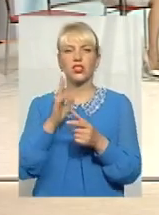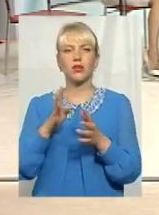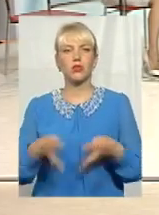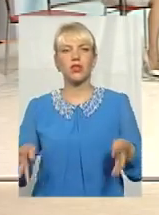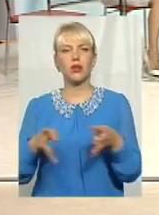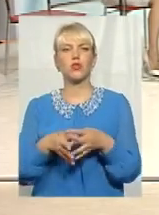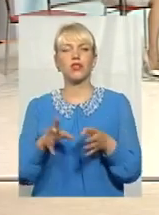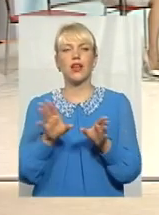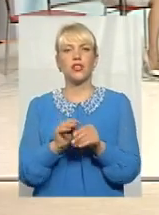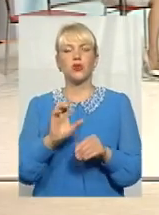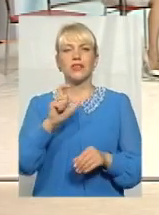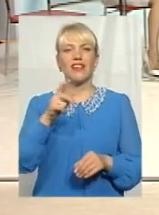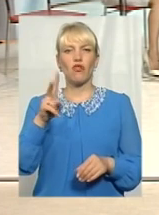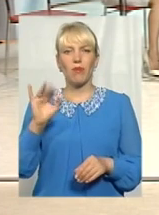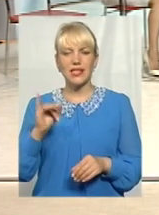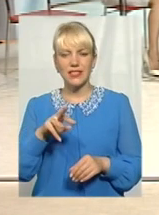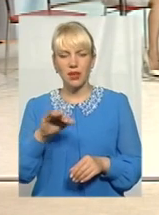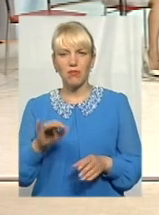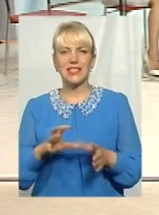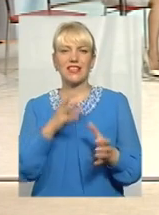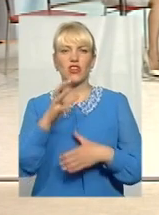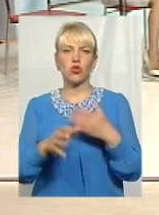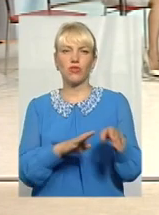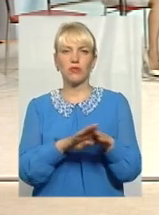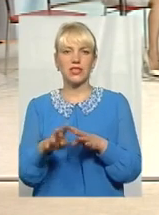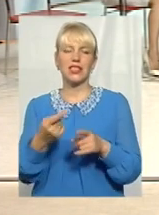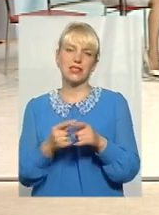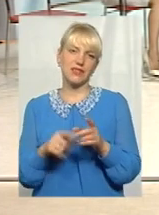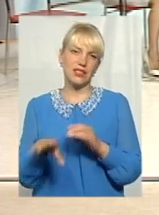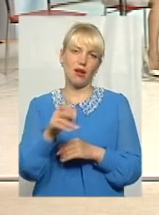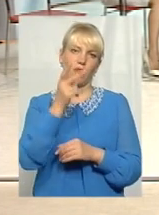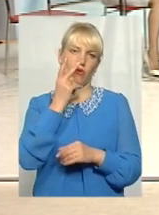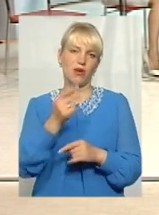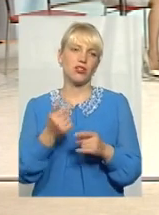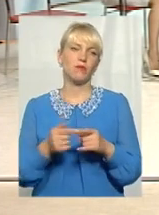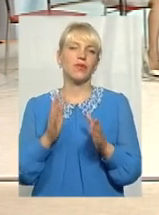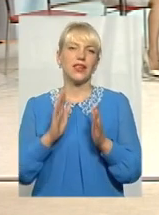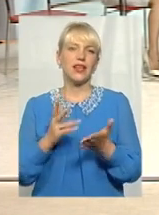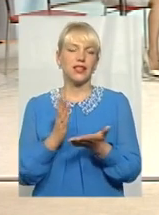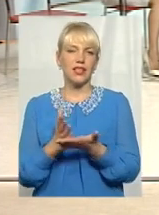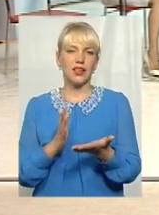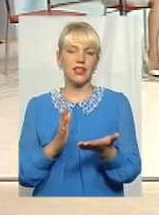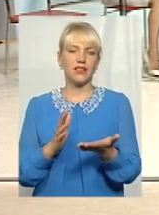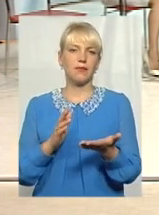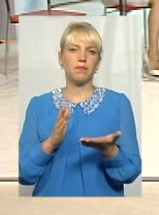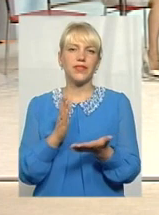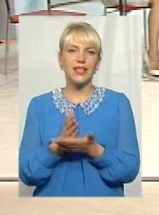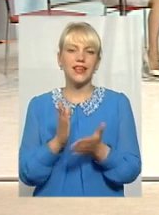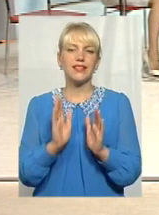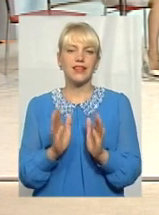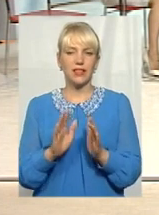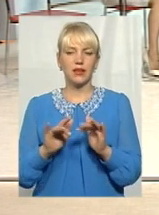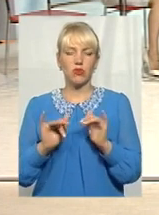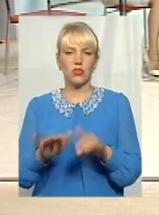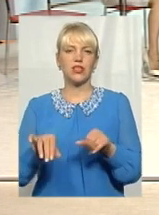європейськими світовими стандартами. Власне кажучи, ми це побачимо, тому що йде тільки процес формування, А ще один такий момент